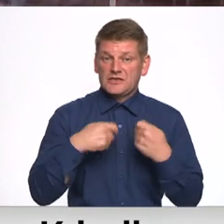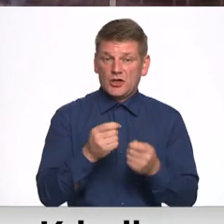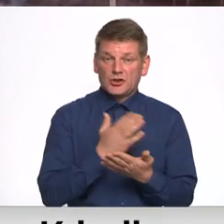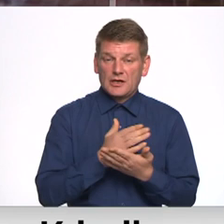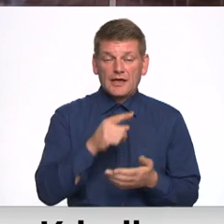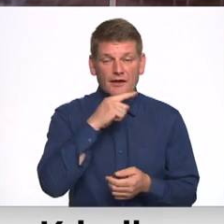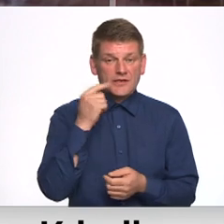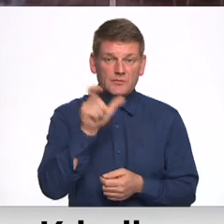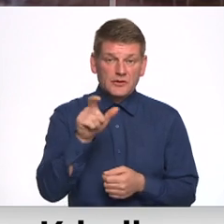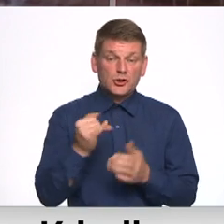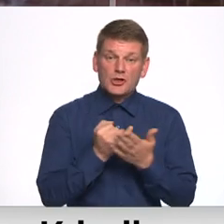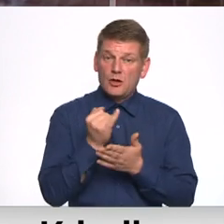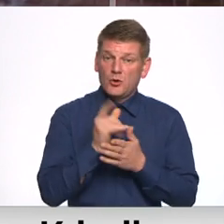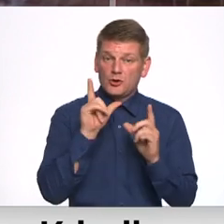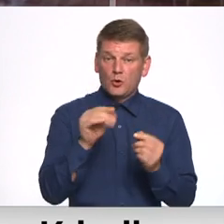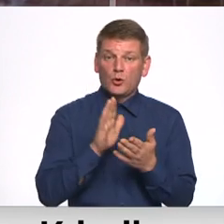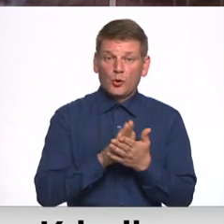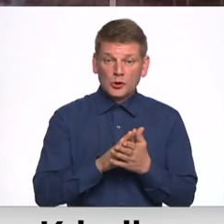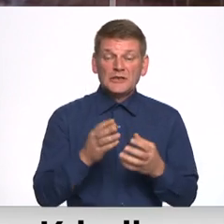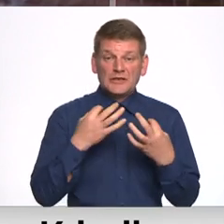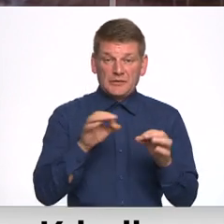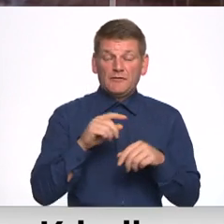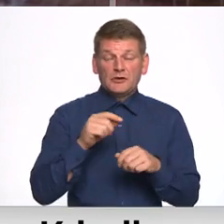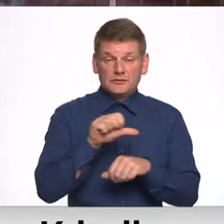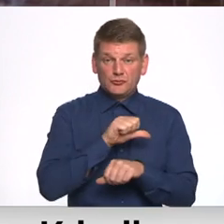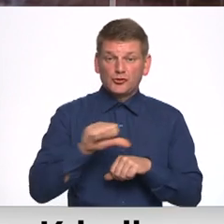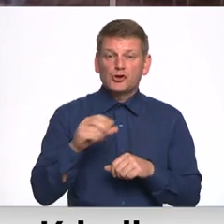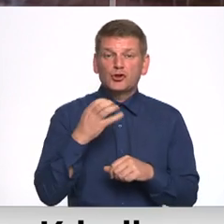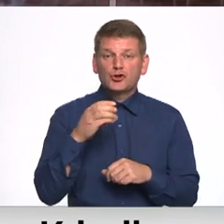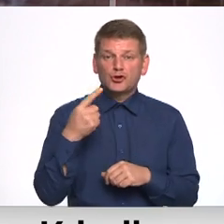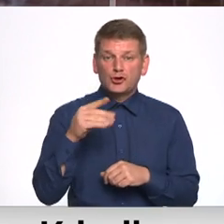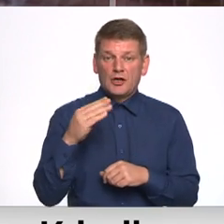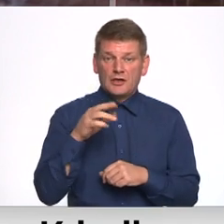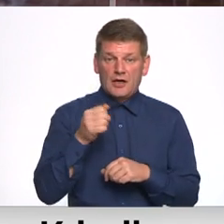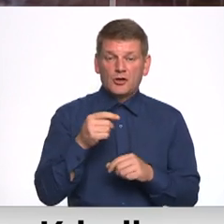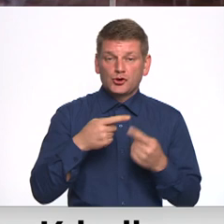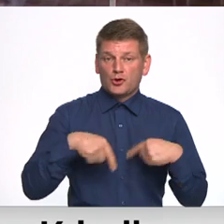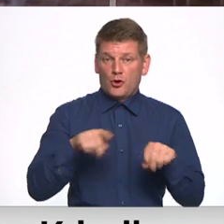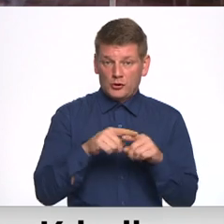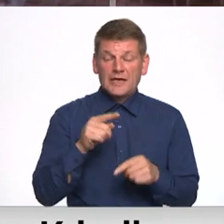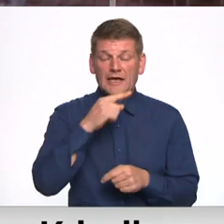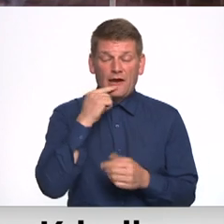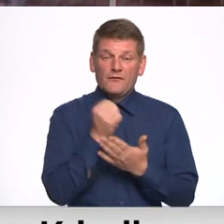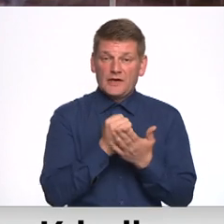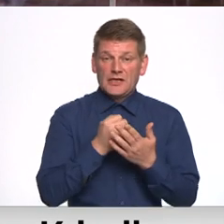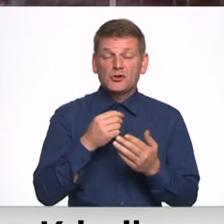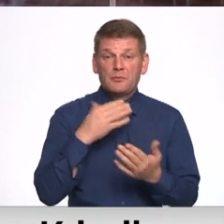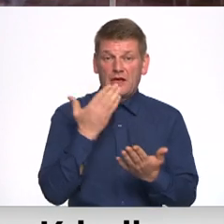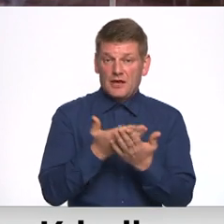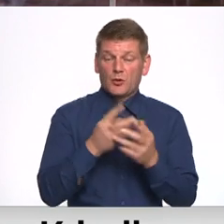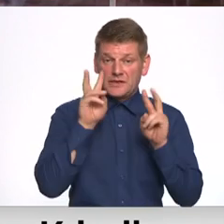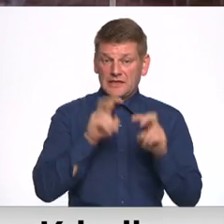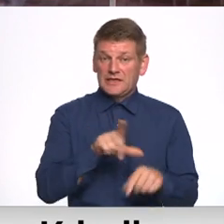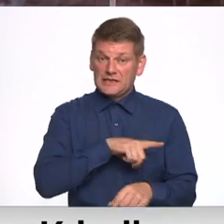– Krievijas pilsoņiem ceļošanai uz Schengenu zonas valstīm. Tas nozīmē, ka Krievu vīzu pieteikumi tiks izskatīt ilgāk, un viņiem vīzes